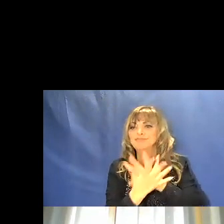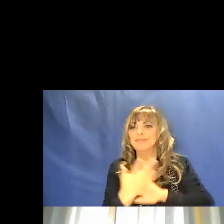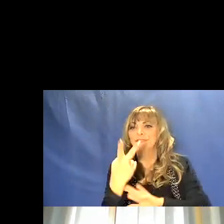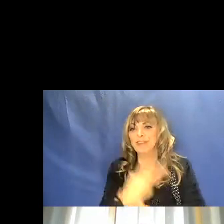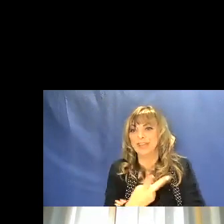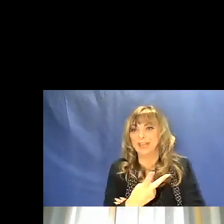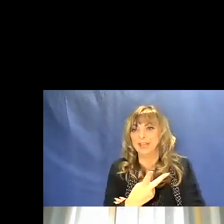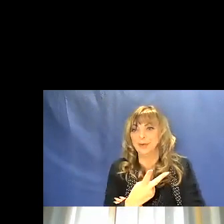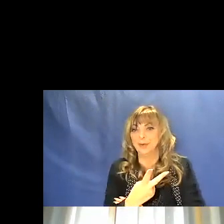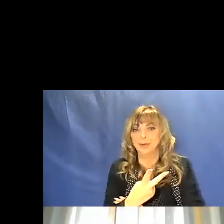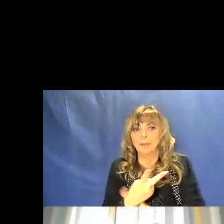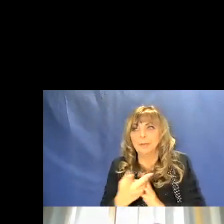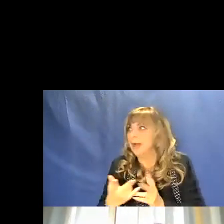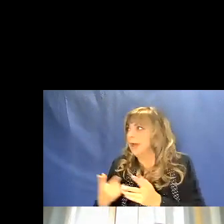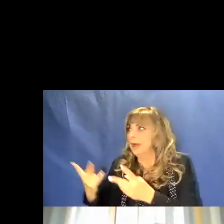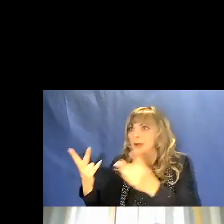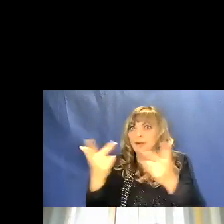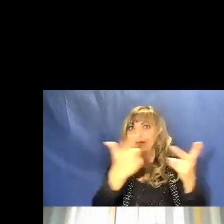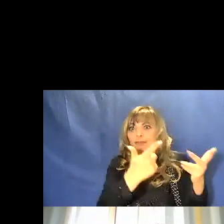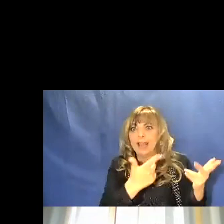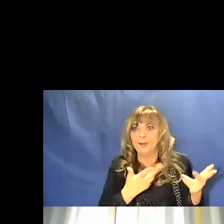nella realtà non esiste